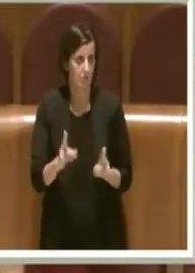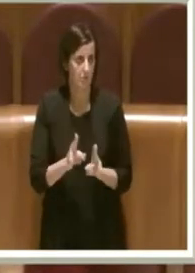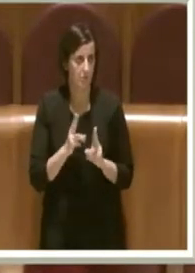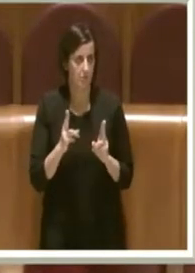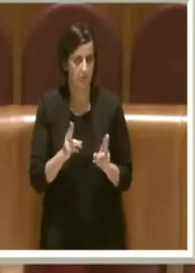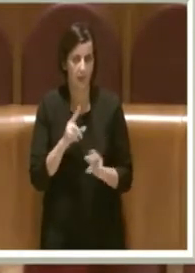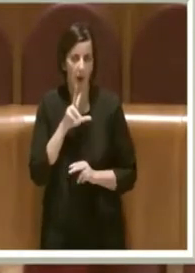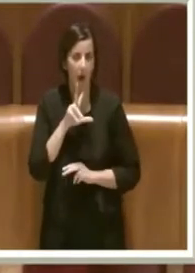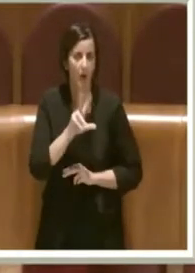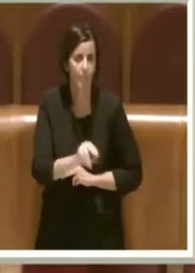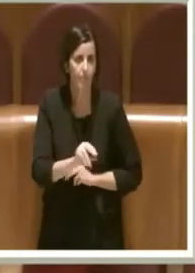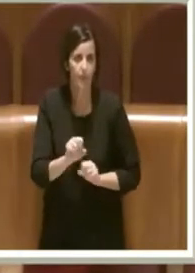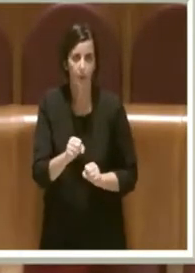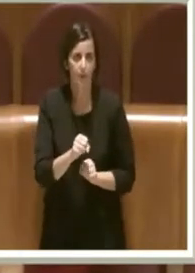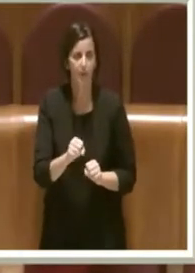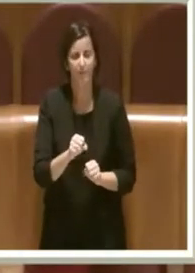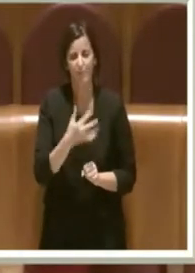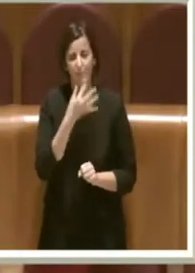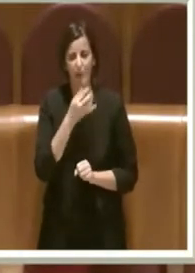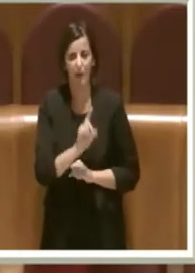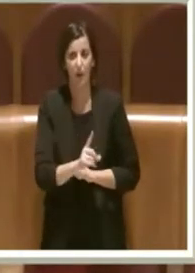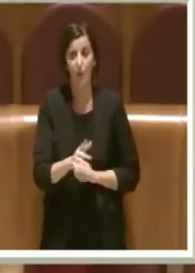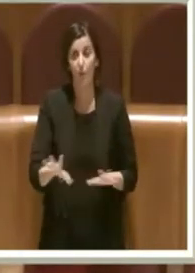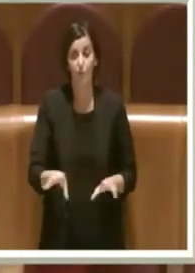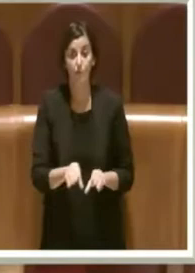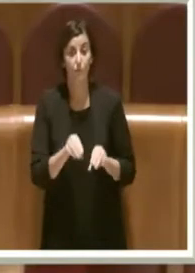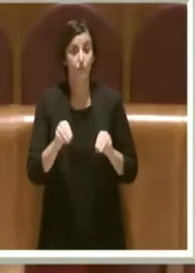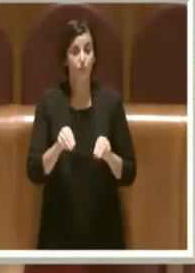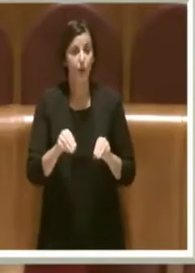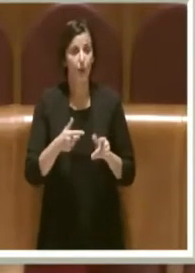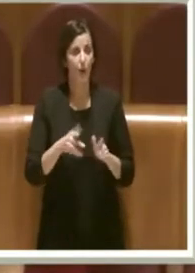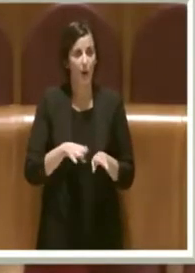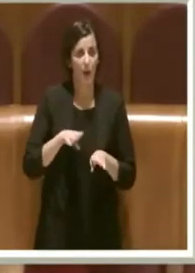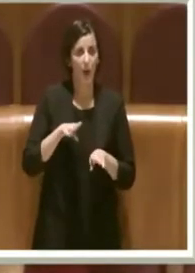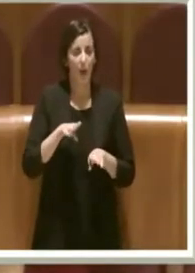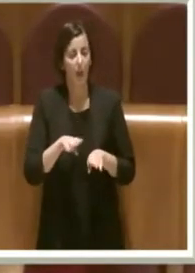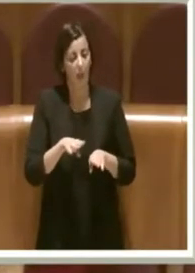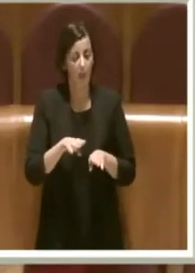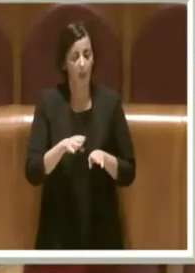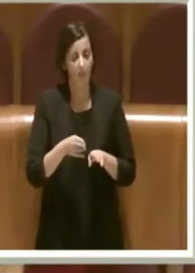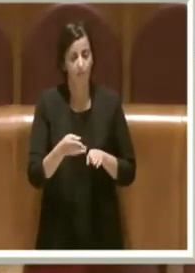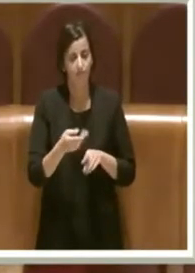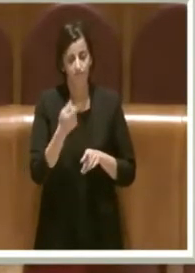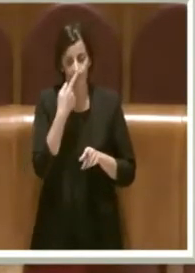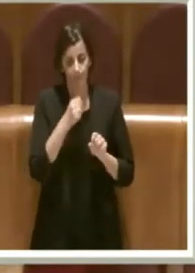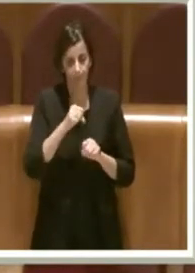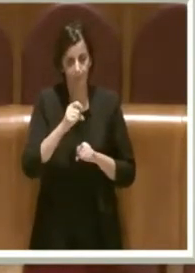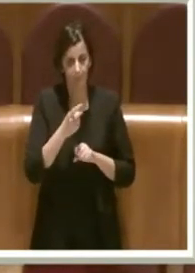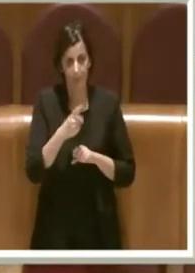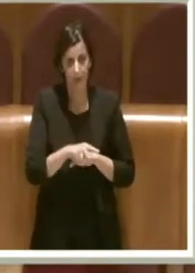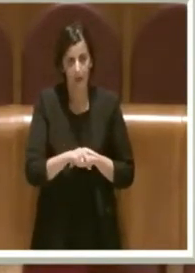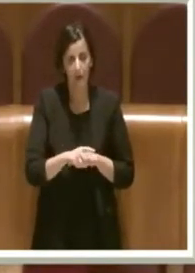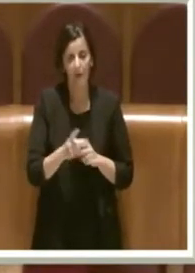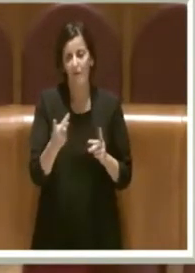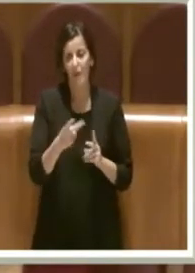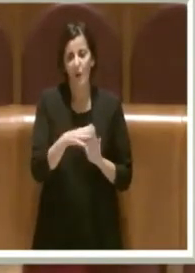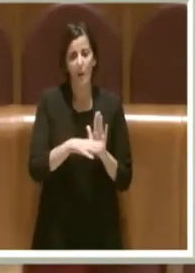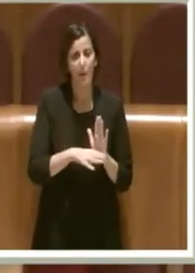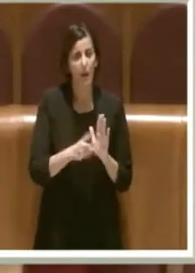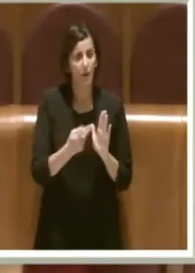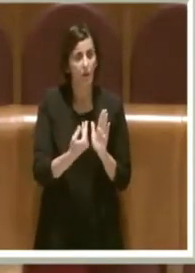Perché non è bello partire con il piede sbagliato. Il suo piano fondamentalmente non esiste.